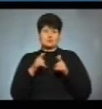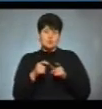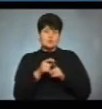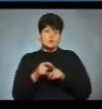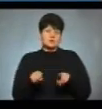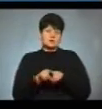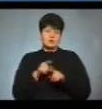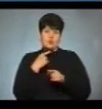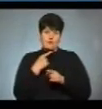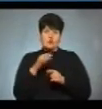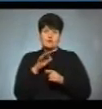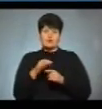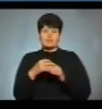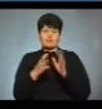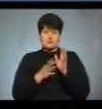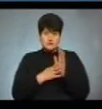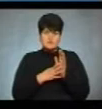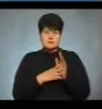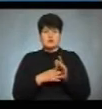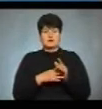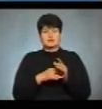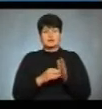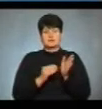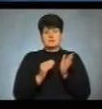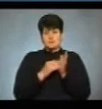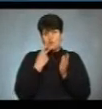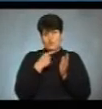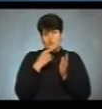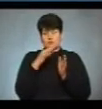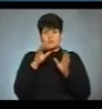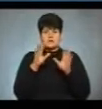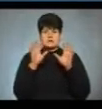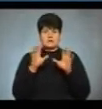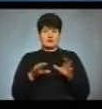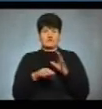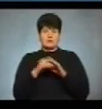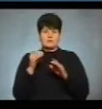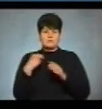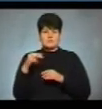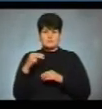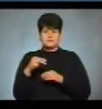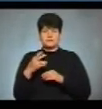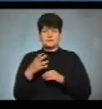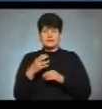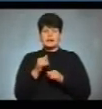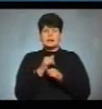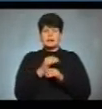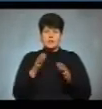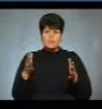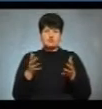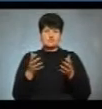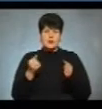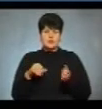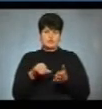говорить про 19, але з посиланням на закон про вибори президента. Беруть участь, ще раз підкреслюю, не можуть брати